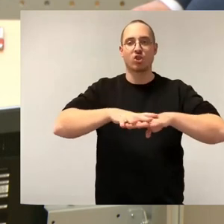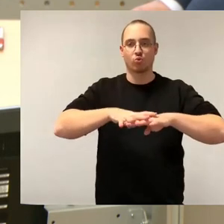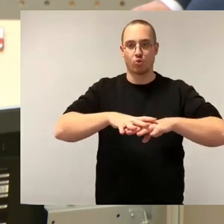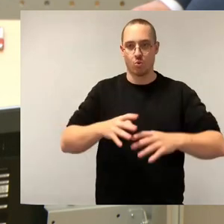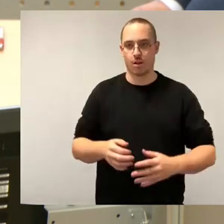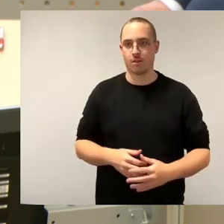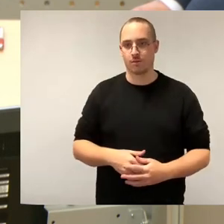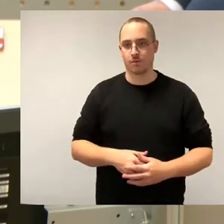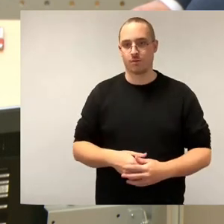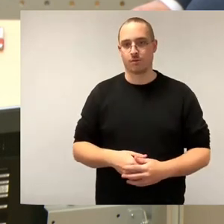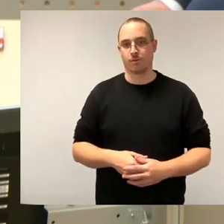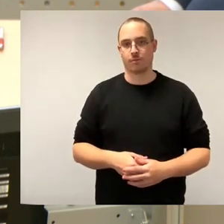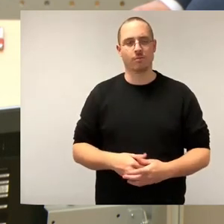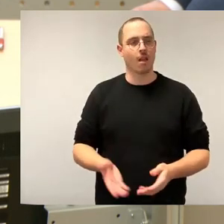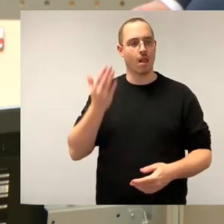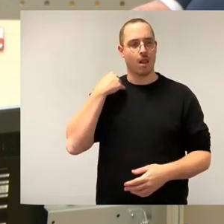im Herbst letzten Jahres,